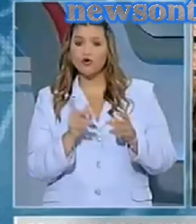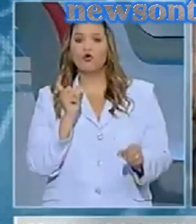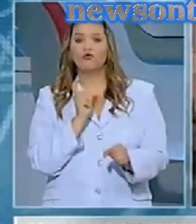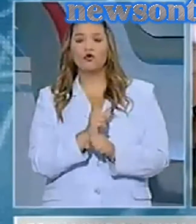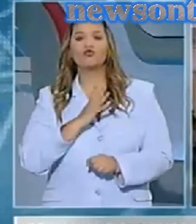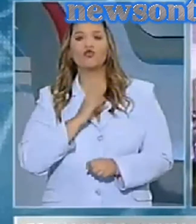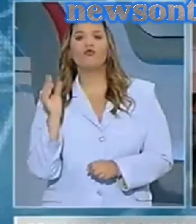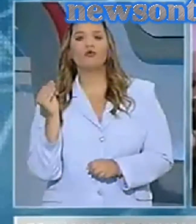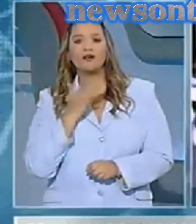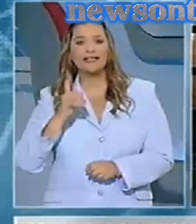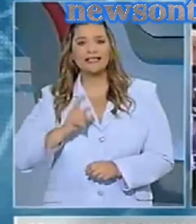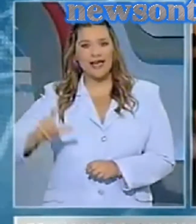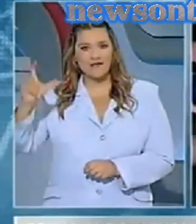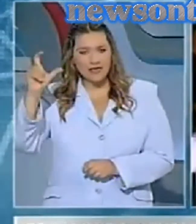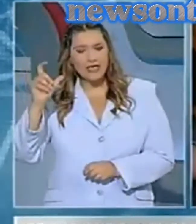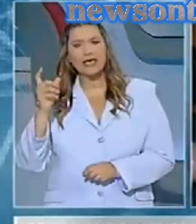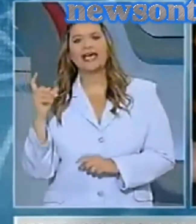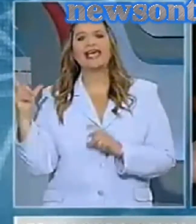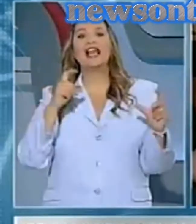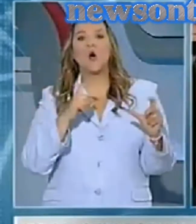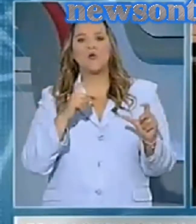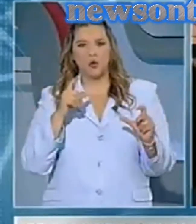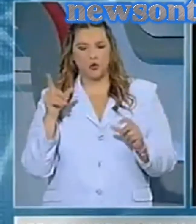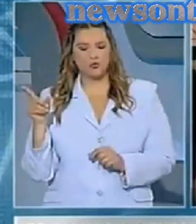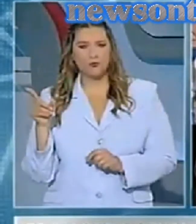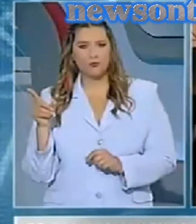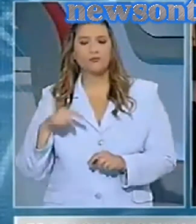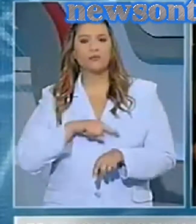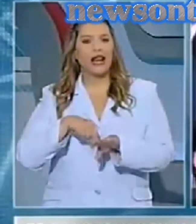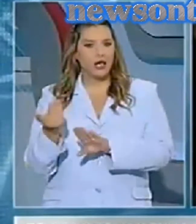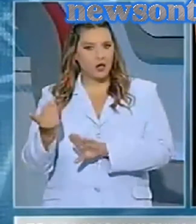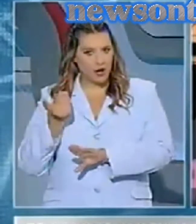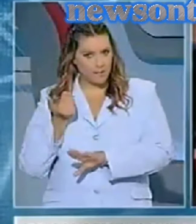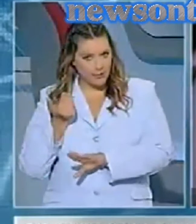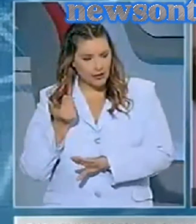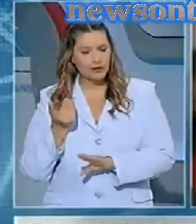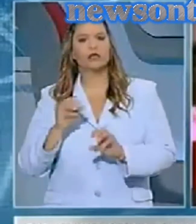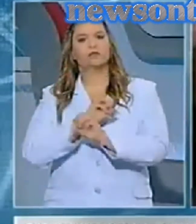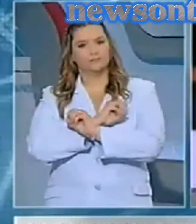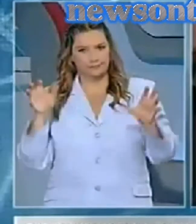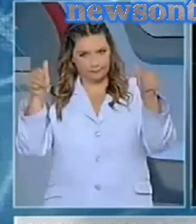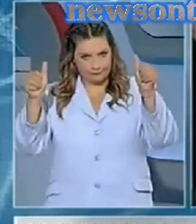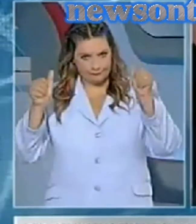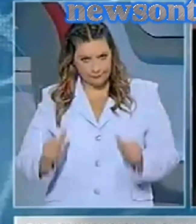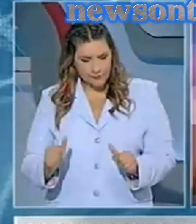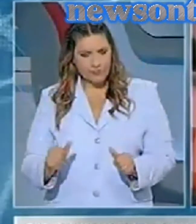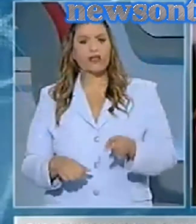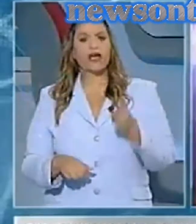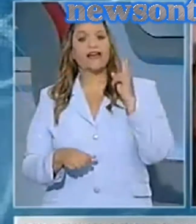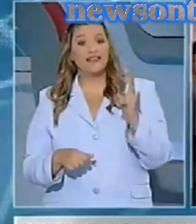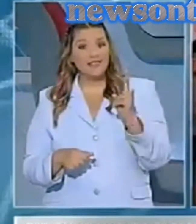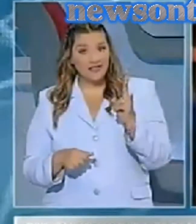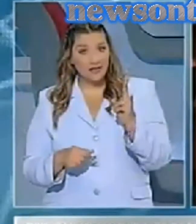Βουλευτή της Χρυσής Αυγής, κύριο Ηλιόπουλου. Εν τω μεταξύ, πριν από λίγη ώρα δόθηκαν στην δημοσιότητα δύο σκαρυφήματα